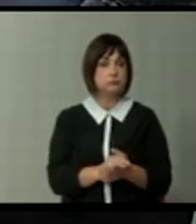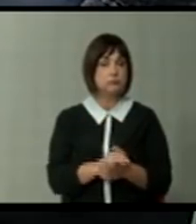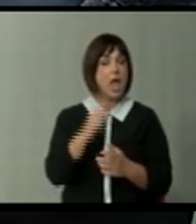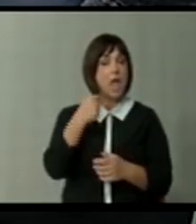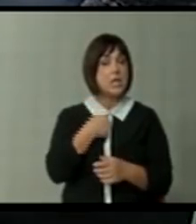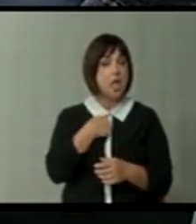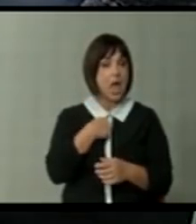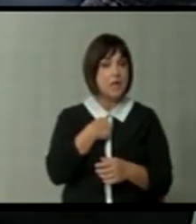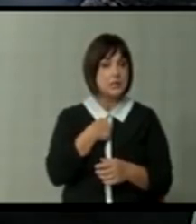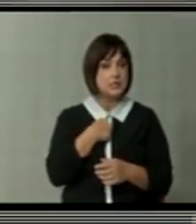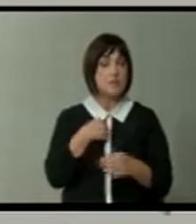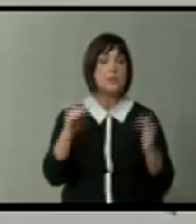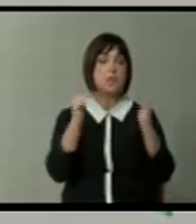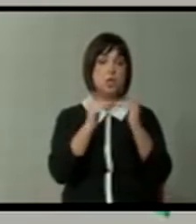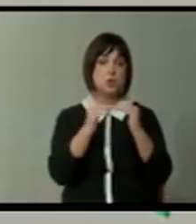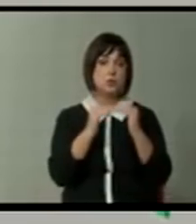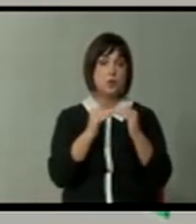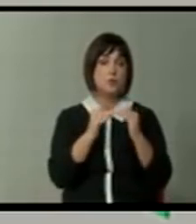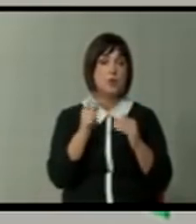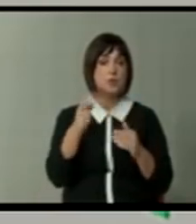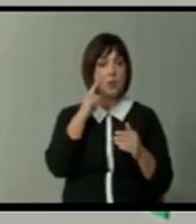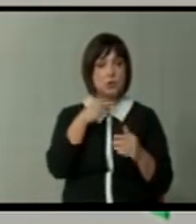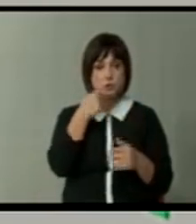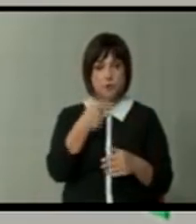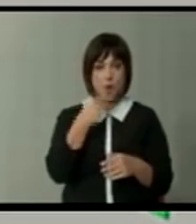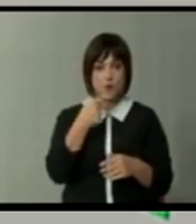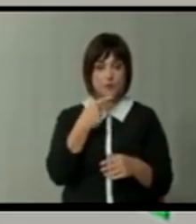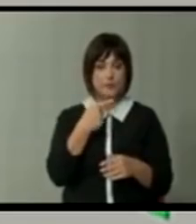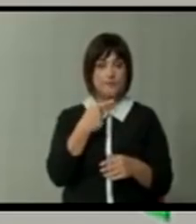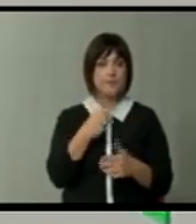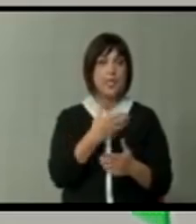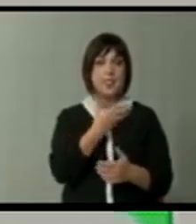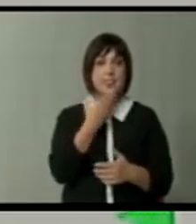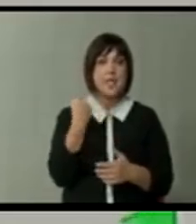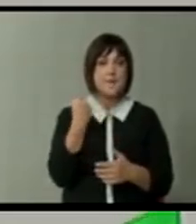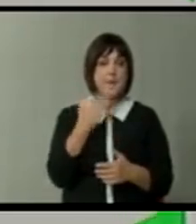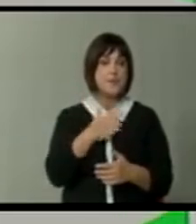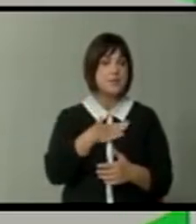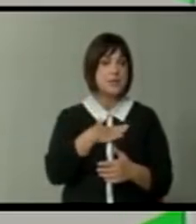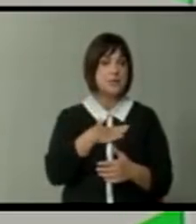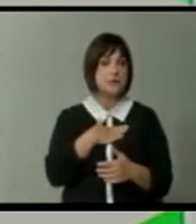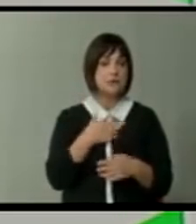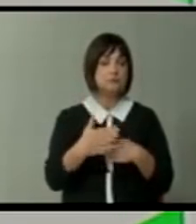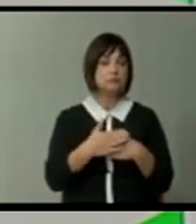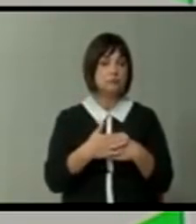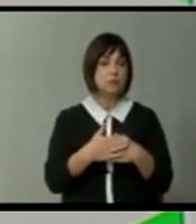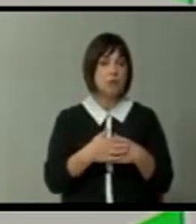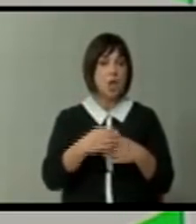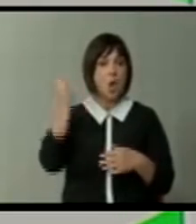Јас би се сложил со констанцијите дека, значи, немаме ние сообветно